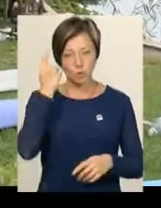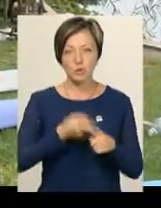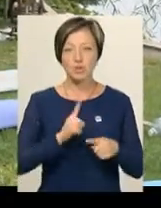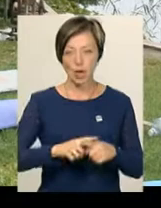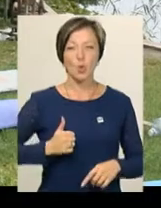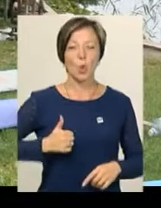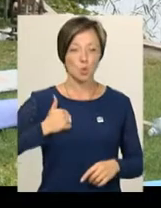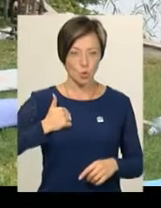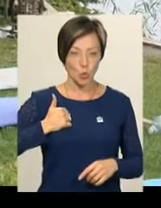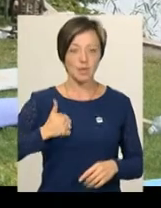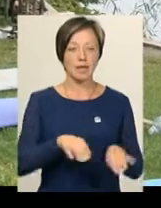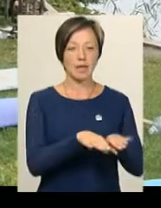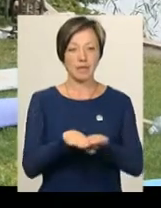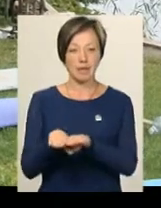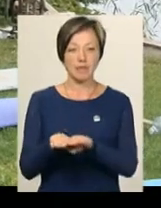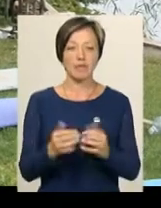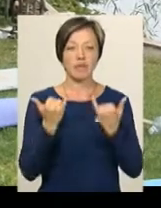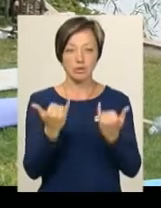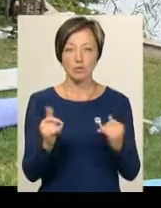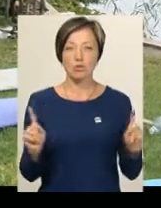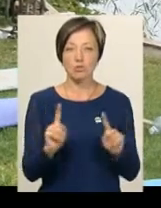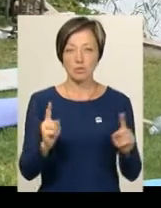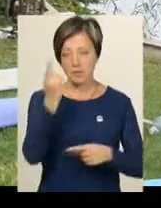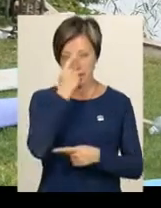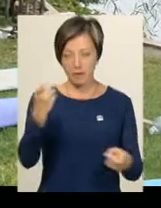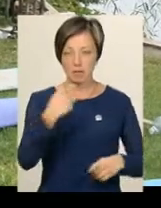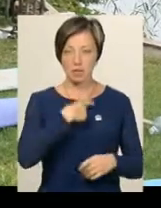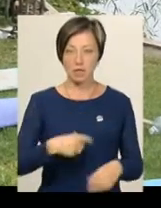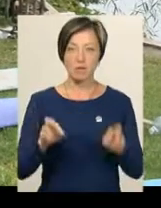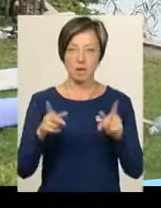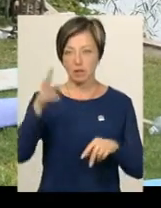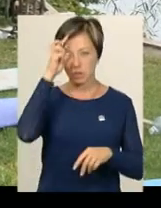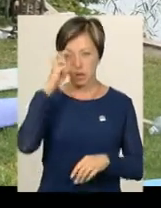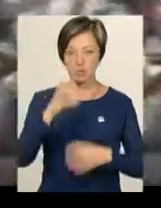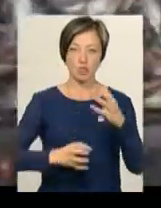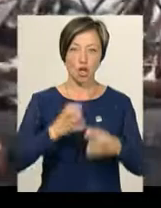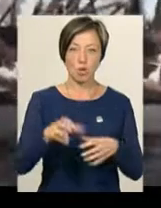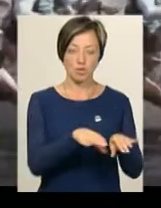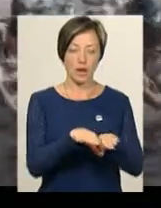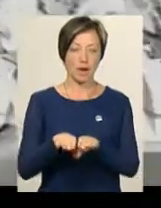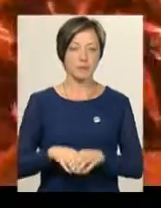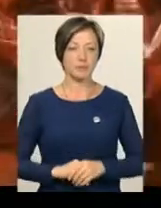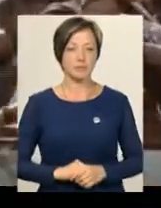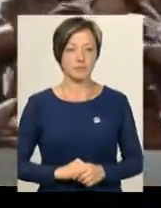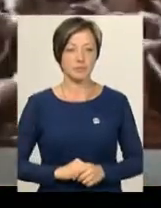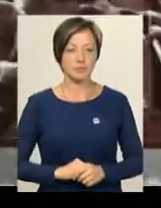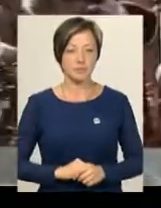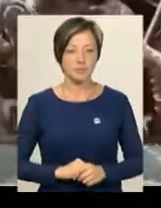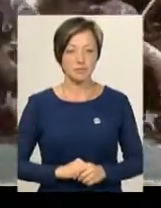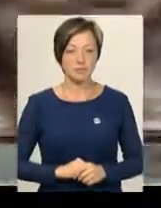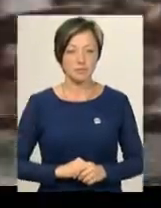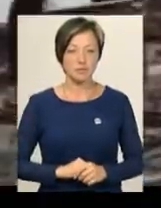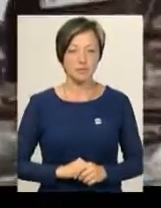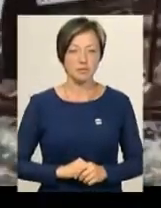це достойний рівень для того, щоб заявити про себе як державу на міжнародній арені. Світлана Поробук, Іван Мовчан, новини,